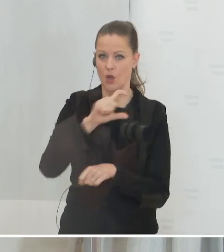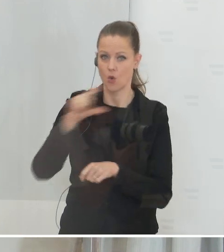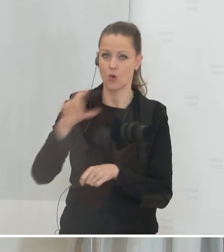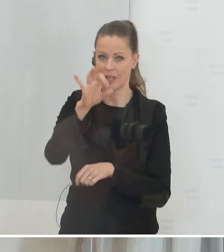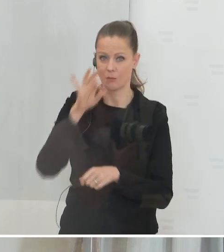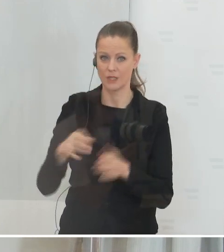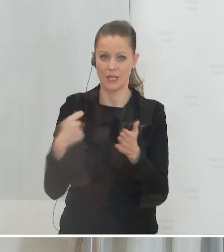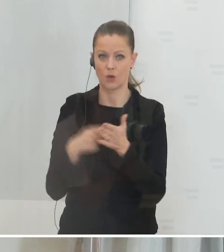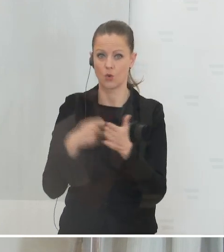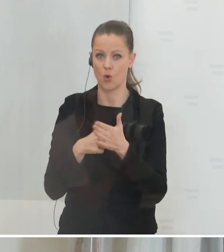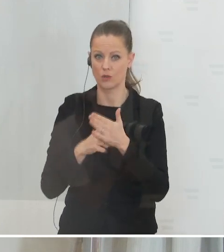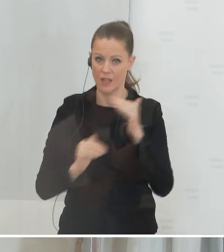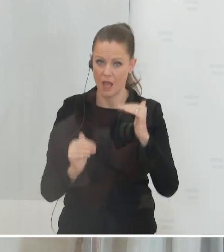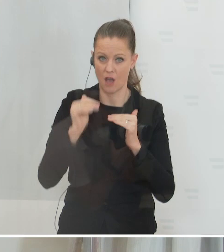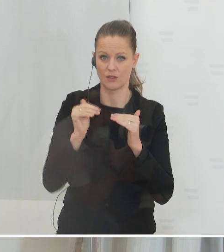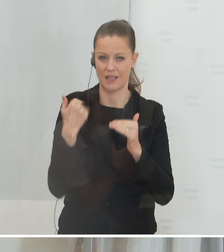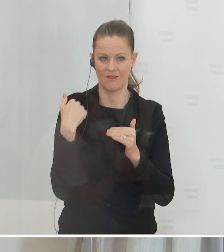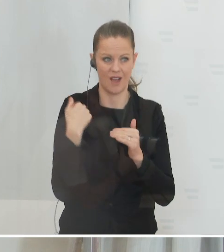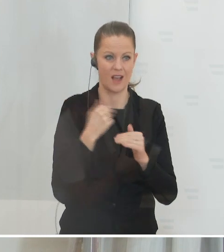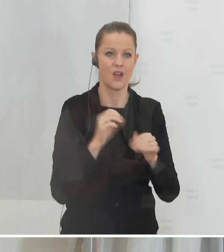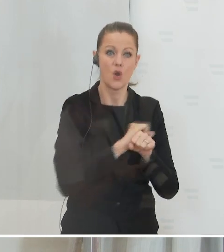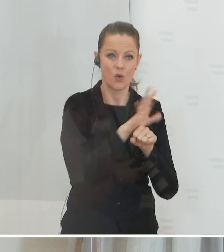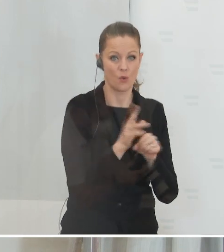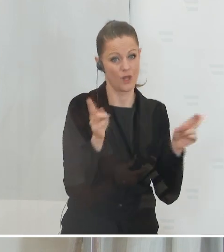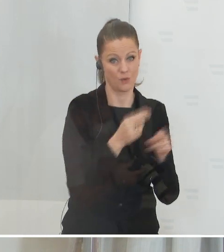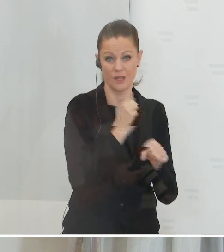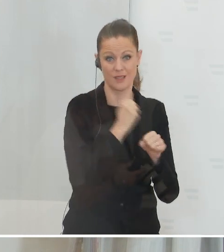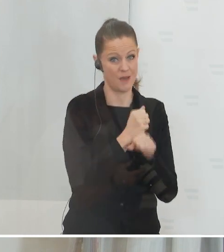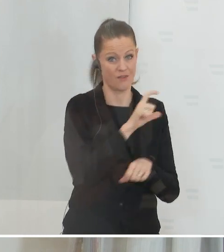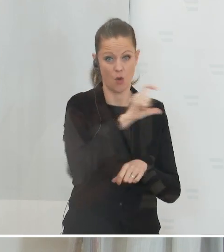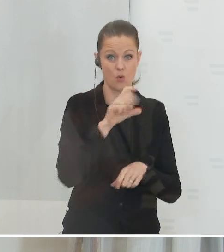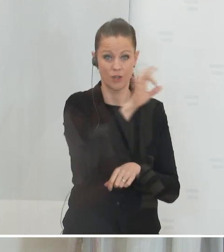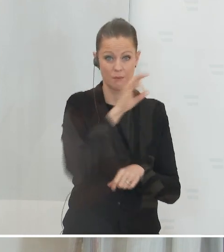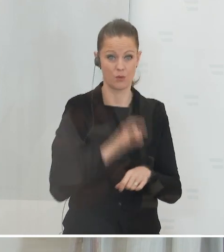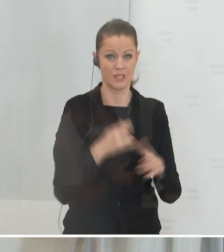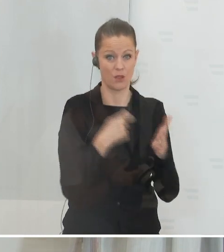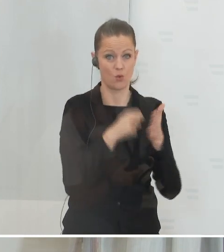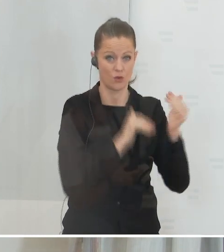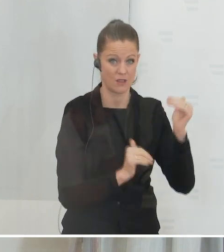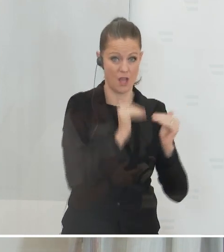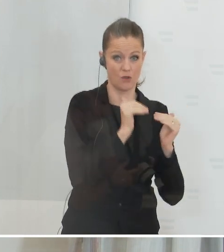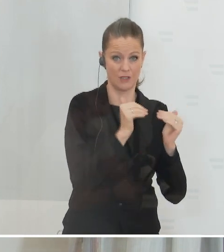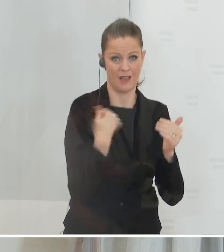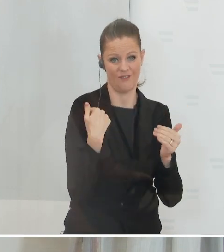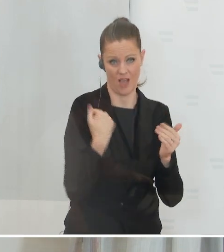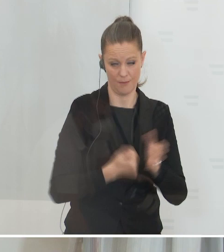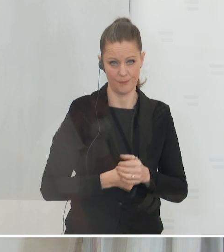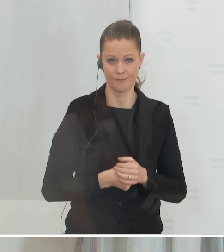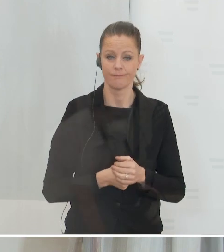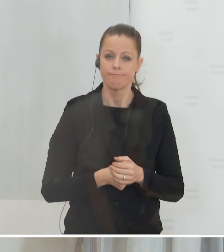der Kosten abgedeckt hat, wie es in Österreich die Corona-Kurzarbeit getan hat. Das sind also durchaus Unterschiede. Ich glaube aber auch, dass es durchaus